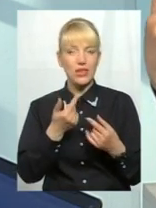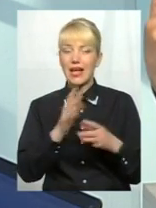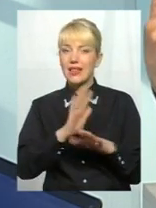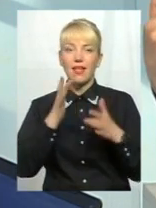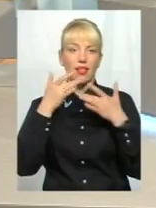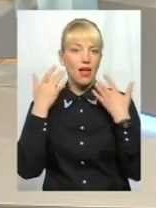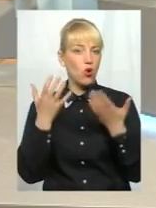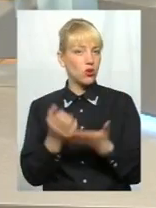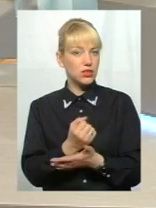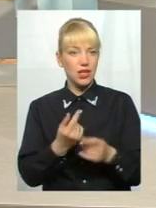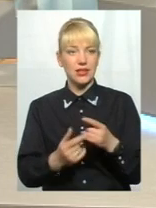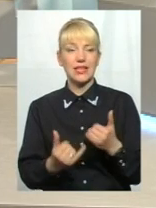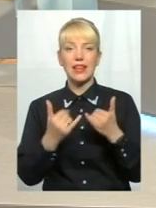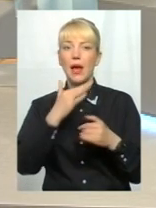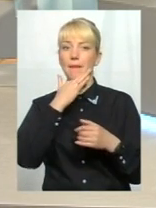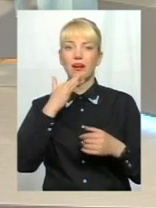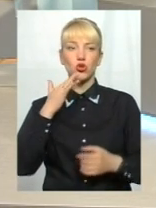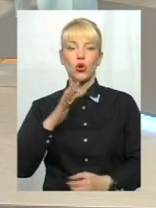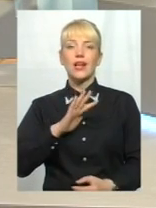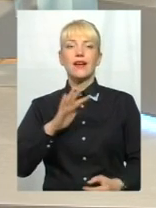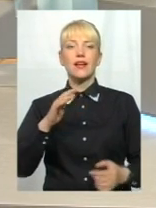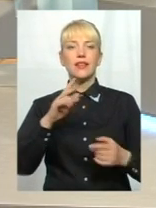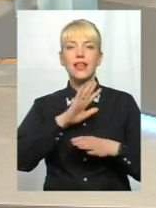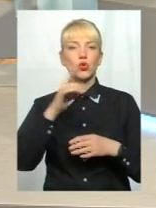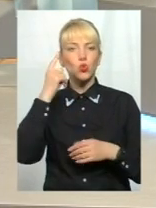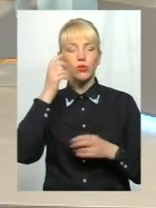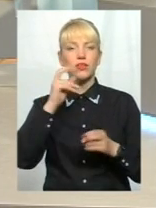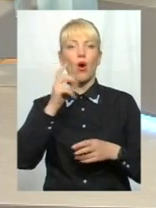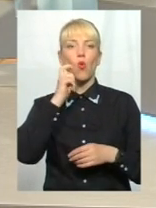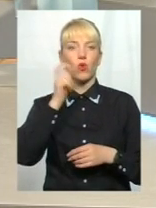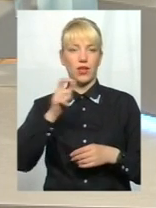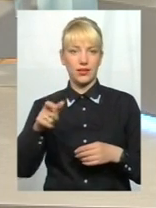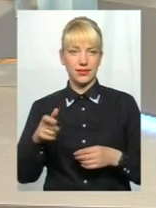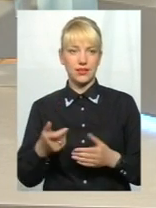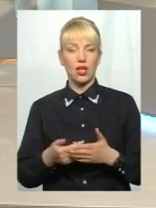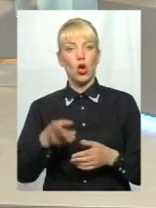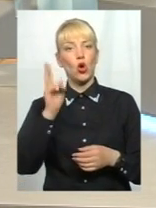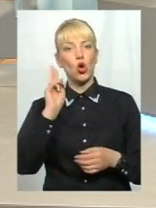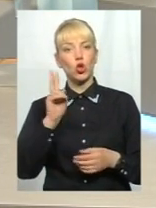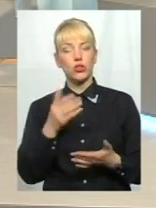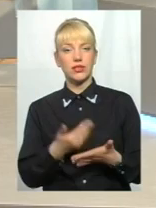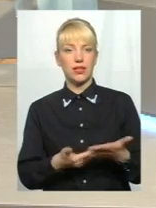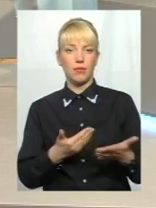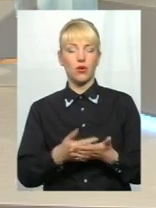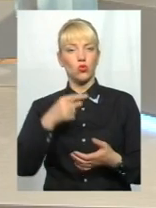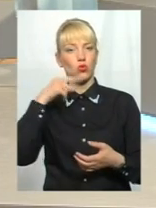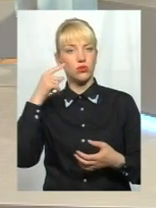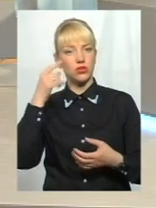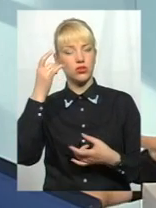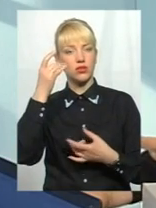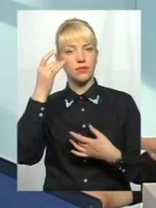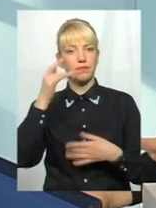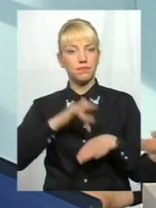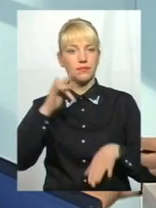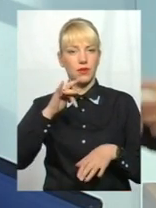багатьох ідентифікація не українська, не по українській лінії ідентифікація. Хтось до російської культури, хтось до